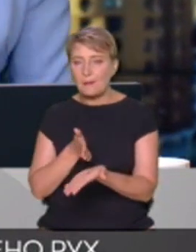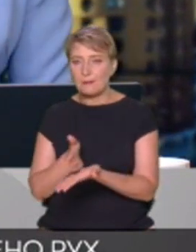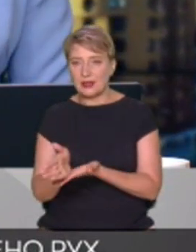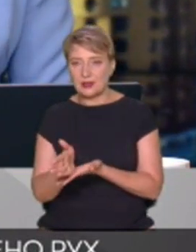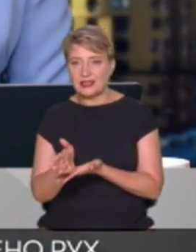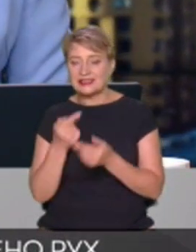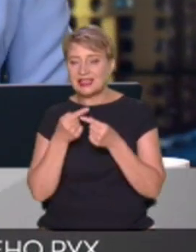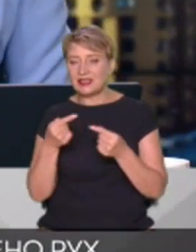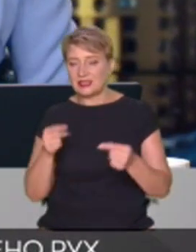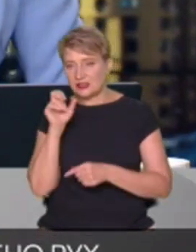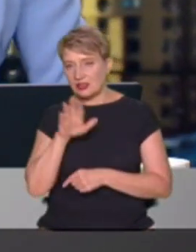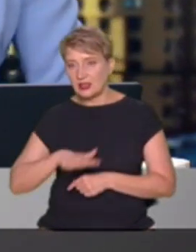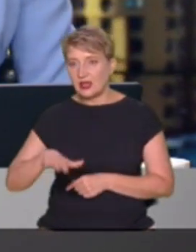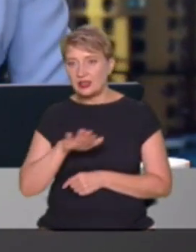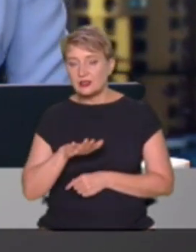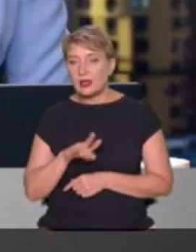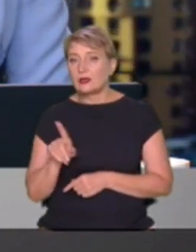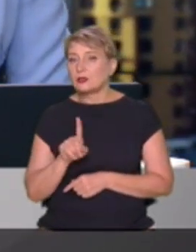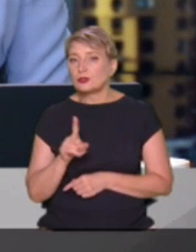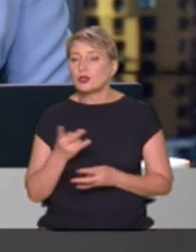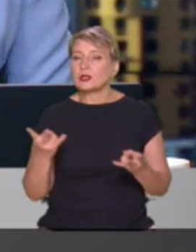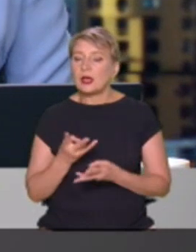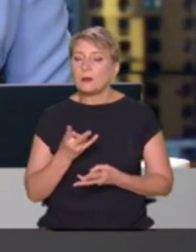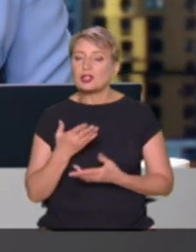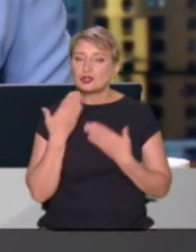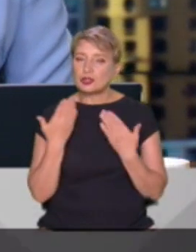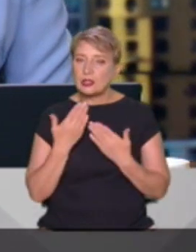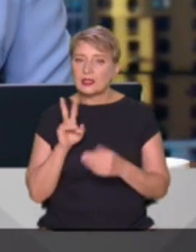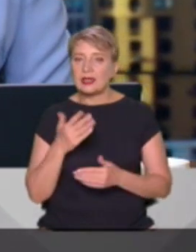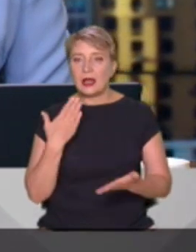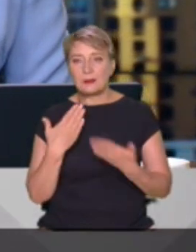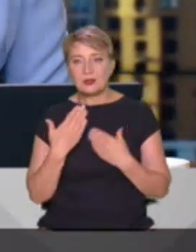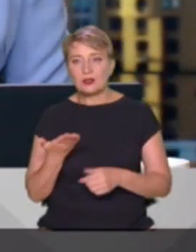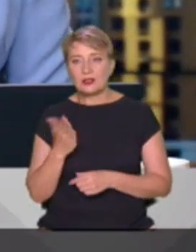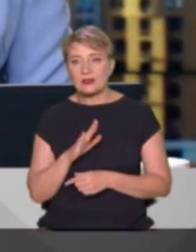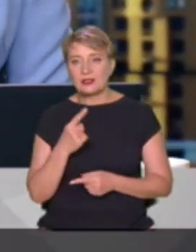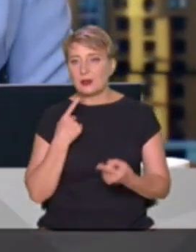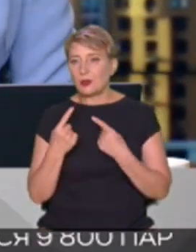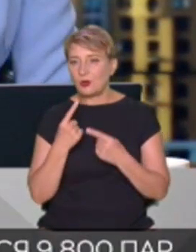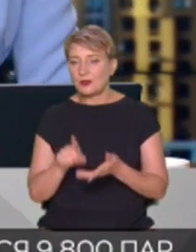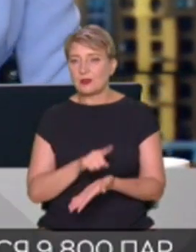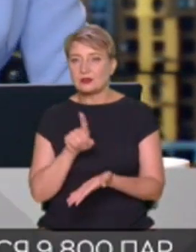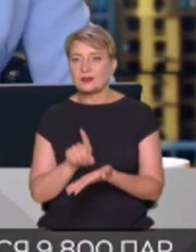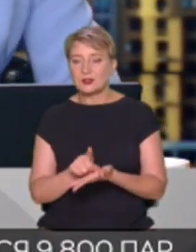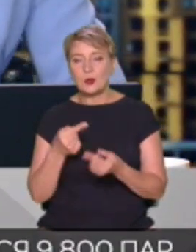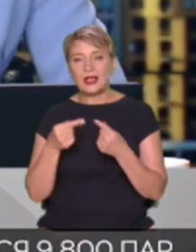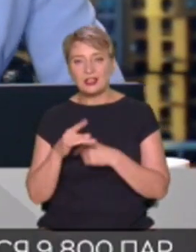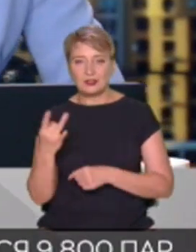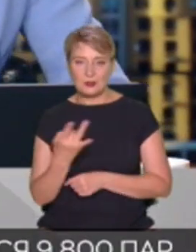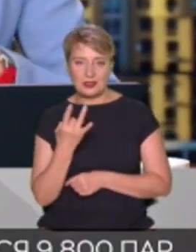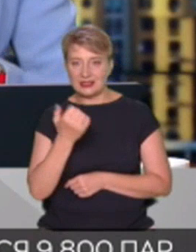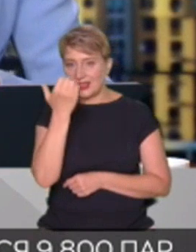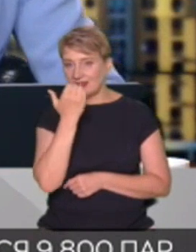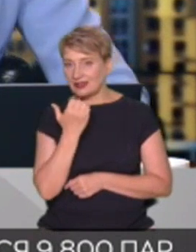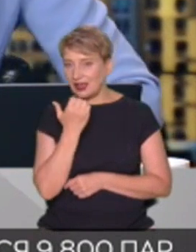Тут я з вами абсолютно згідна. З приводу того, що варто читати, як до цього підходити, давайте поговоримо обов'язково іншим разом. Дуже дякую вам за це